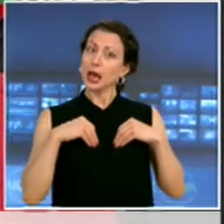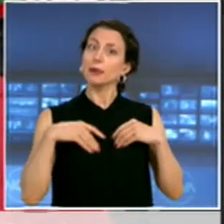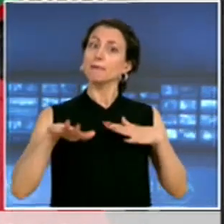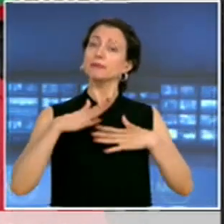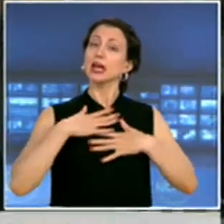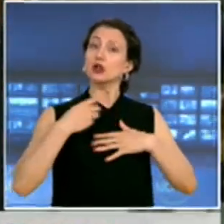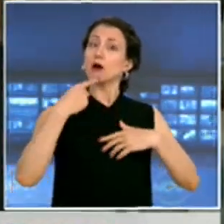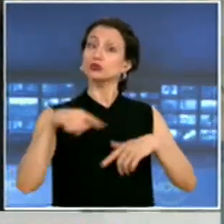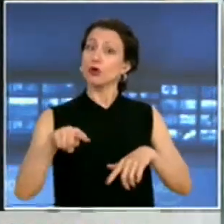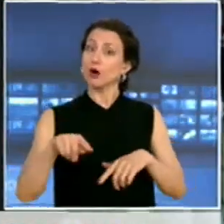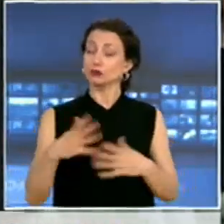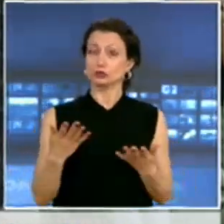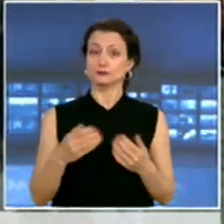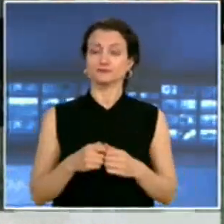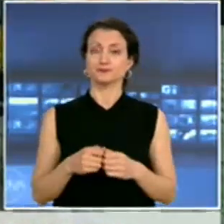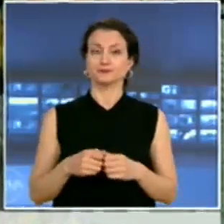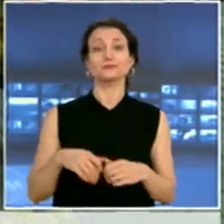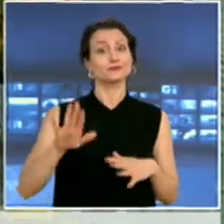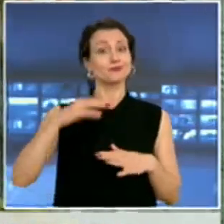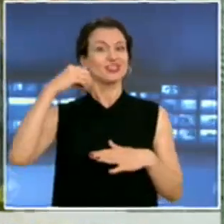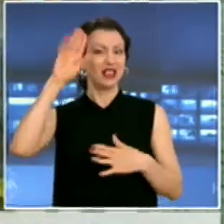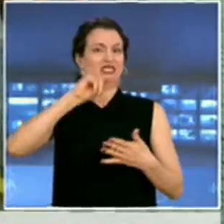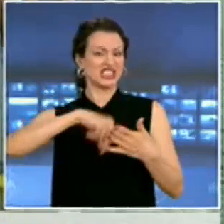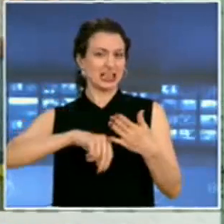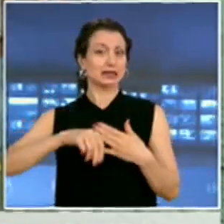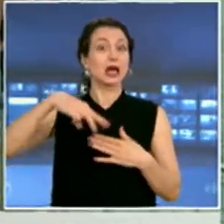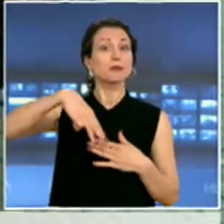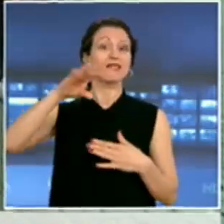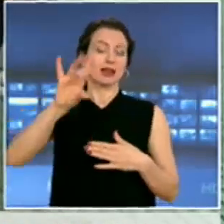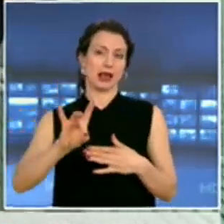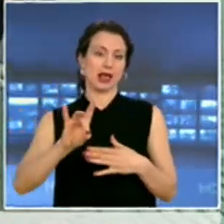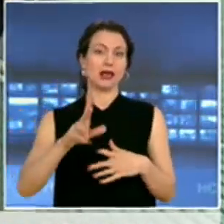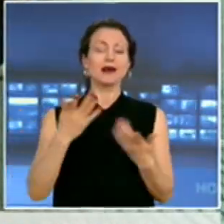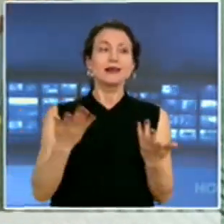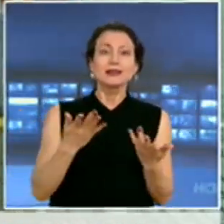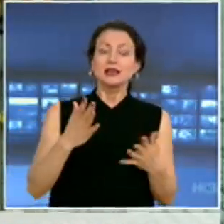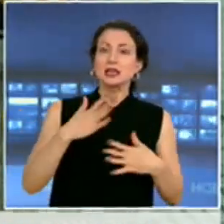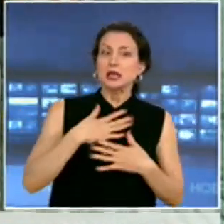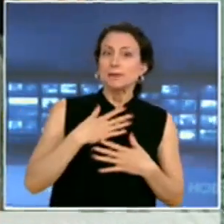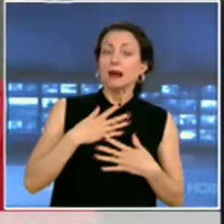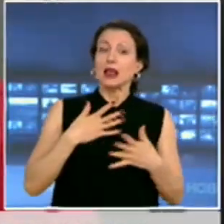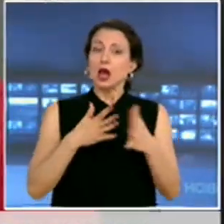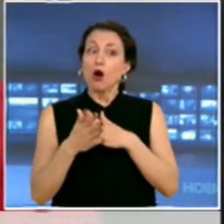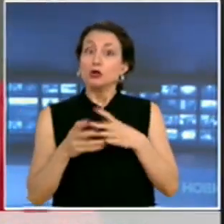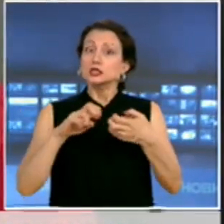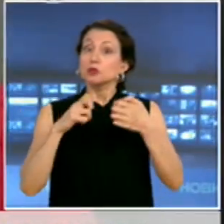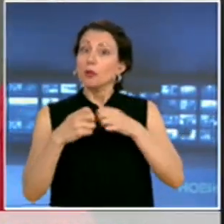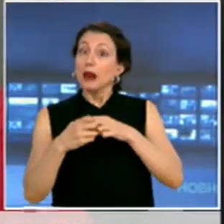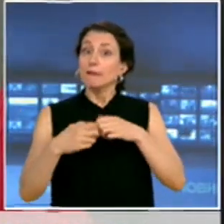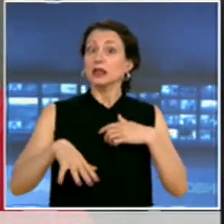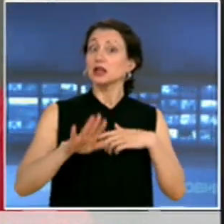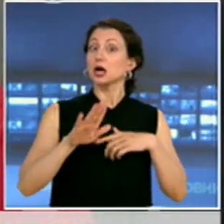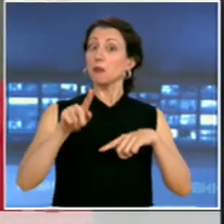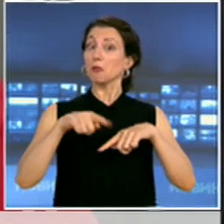разпоредил проверка. Според главният секретар на Мевере, интерес от напрежение има ли хора с проблеми с правоследието? Знаеме, че искат да се